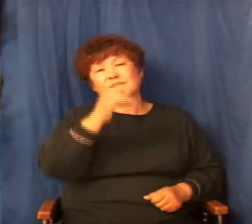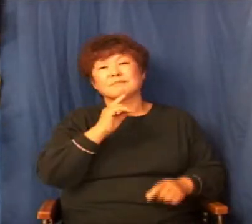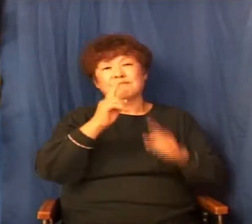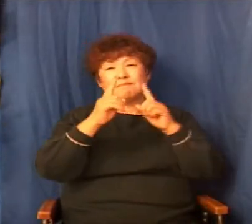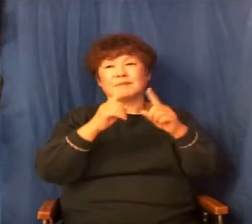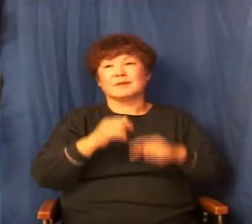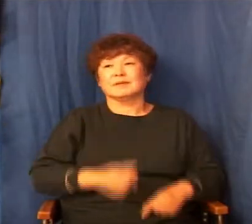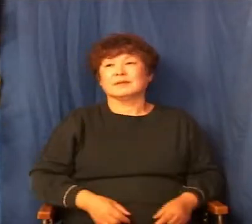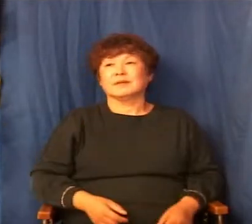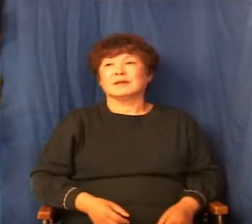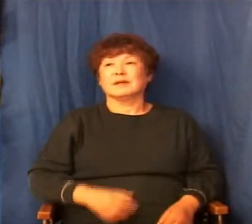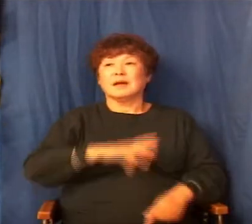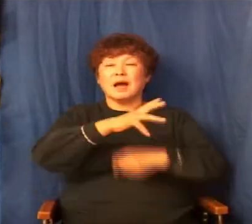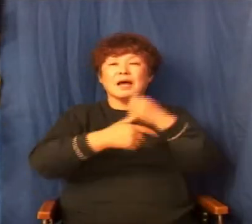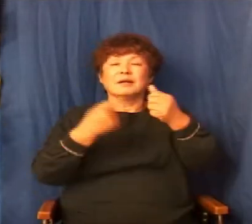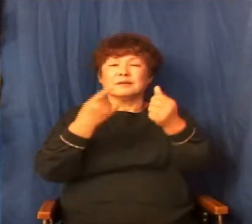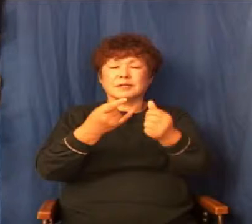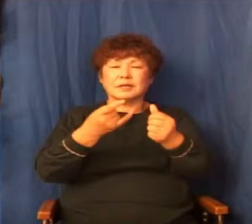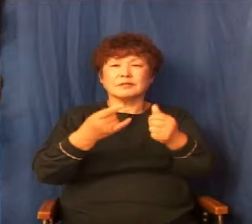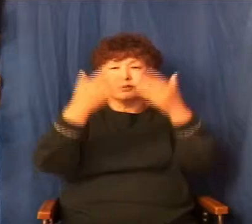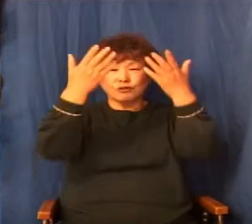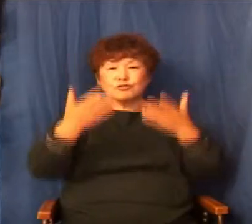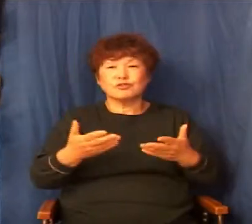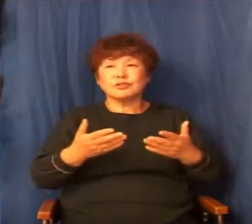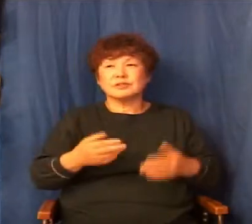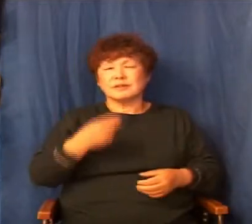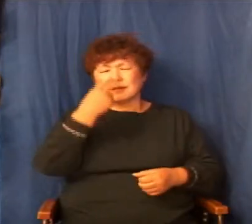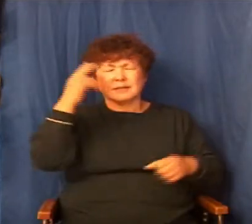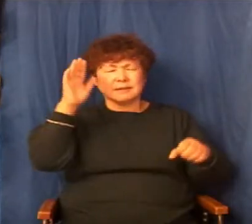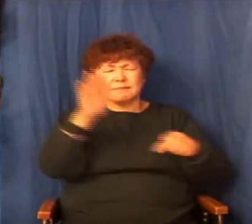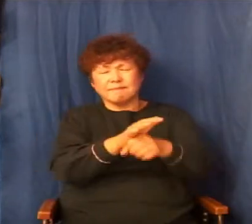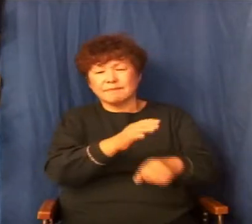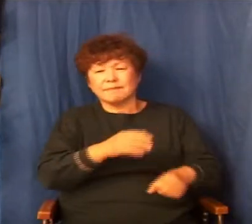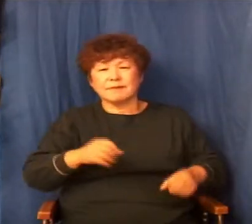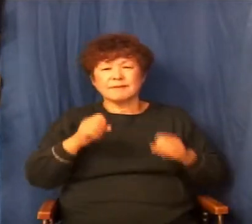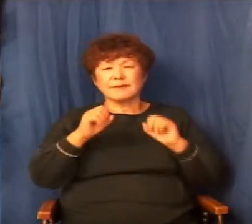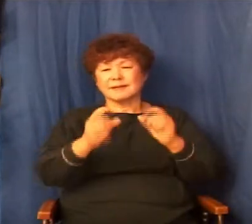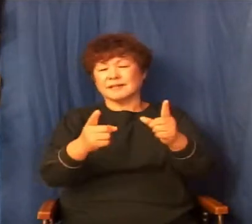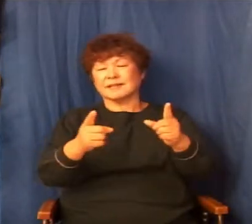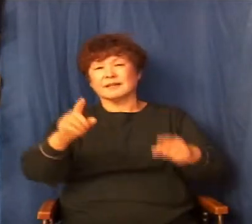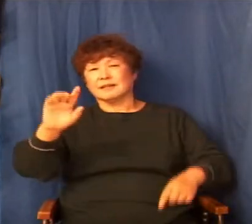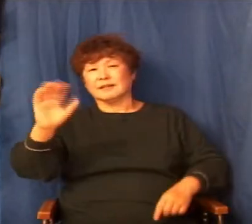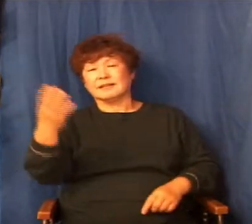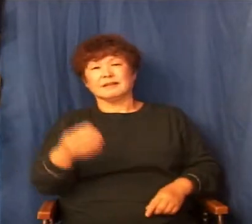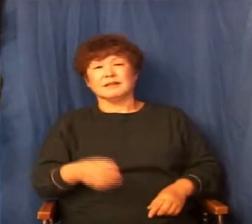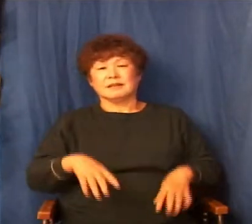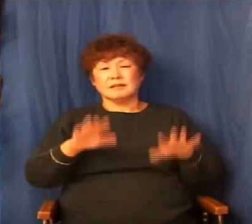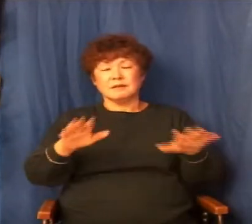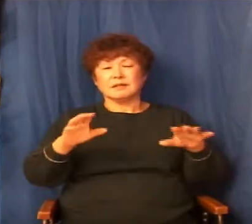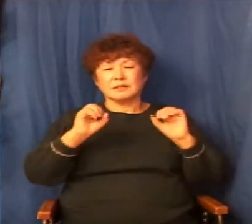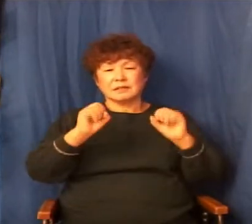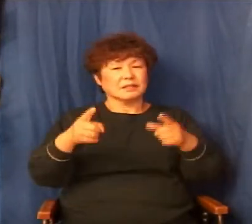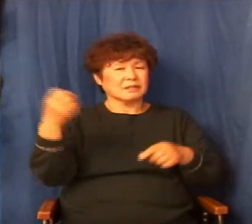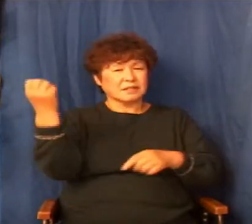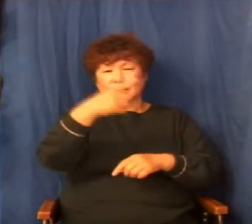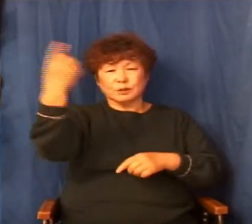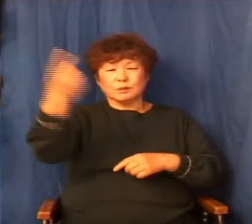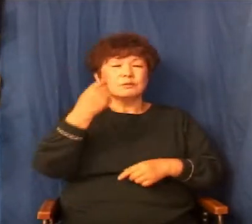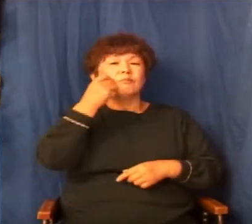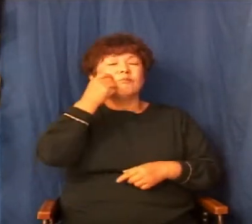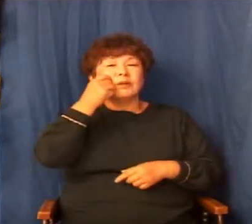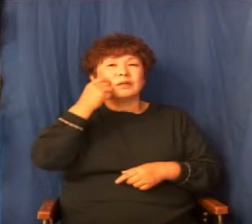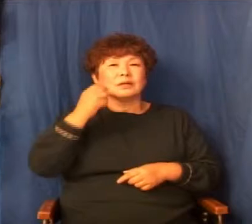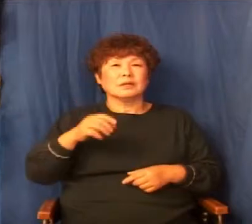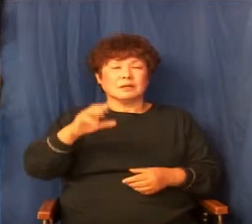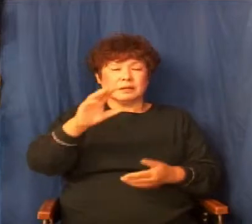이거는 정말 하나님께서 주신 천혜의 기회입니다. 이런 기회는 다시 없습니다. 이렇게 여호와의 이름을